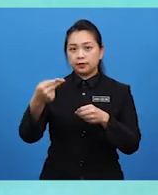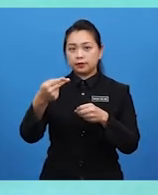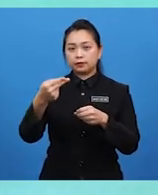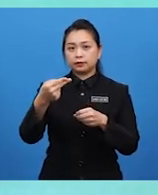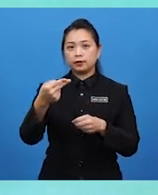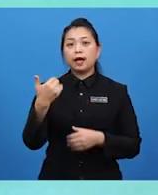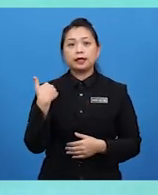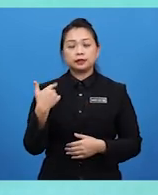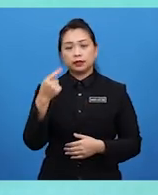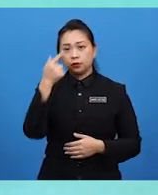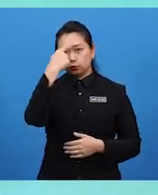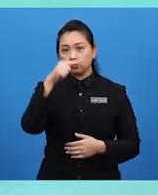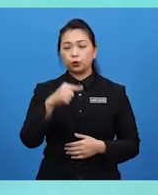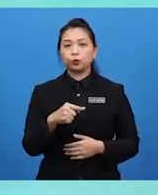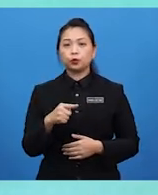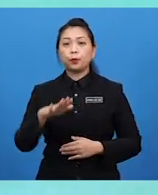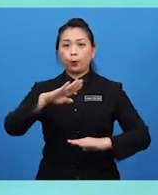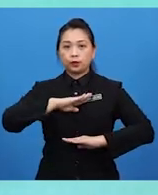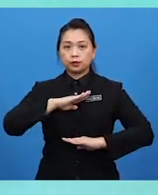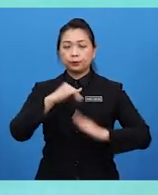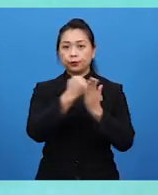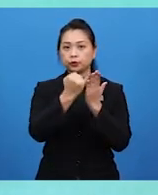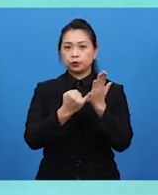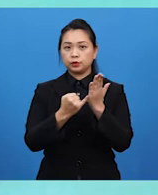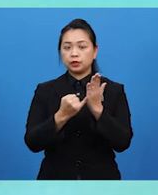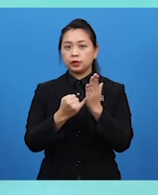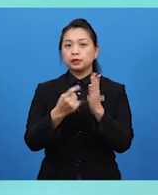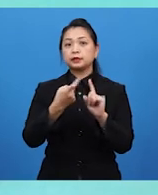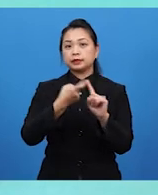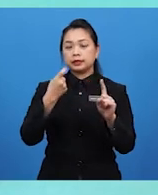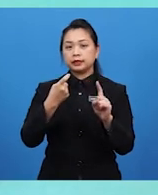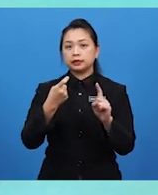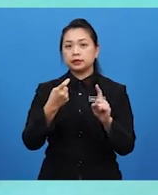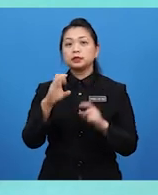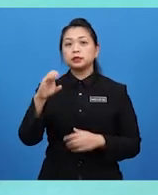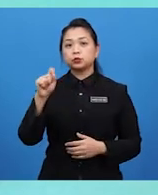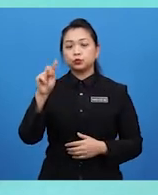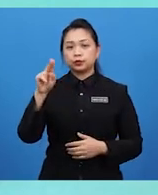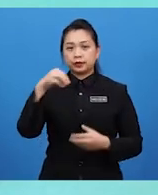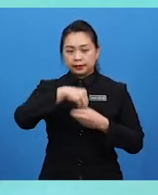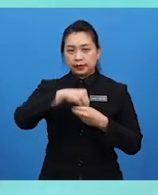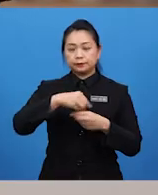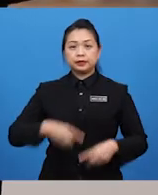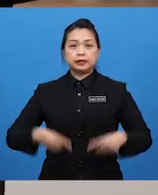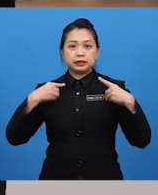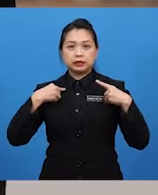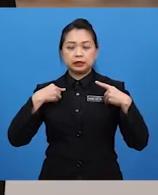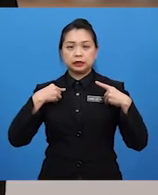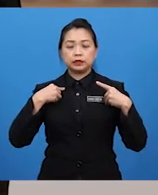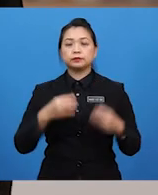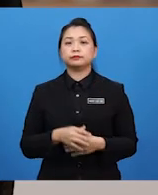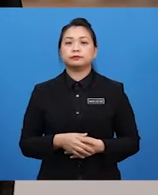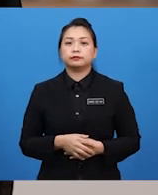yang dihasilkan adalah untuk kepuasan pelukis daripada cetusan dalaman diri pelukis itu sendiri. Maksudnya,